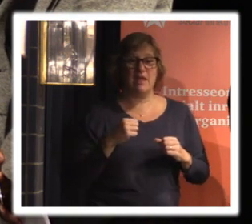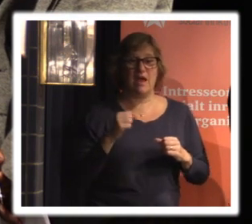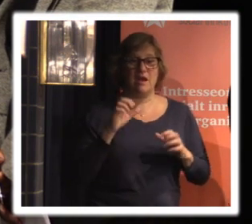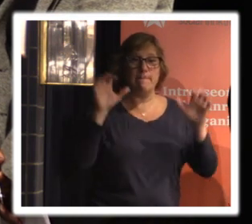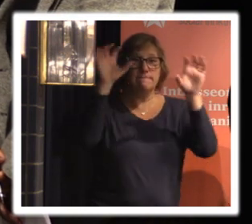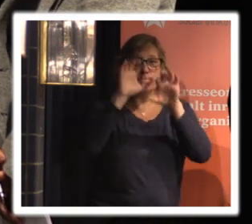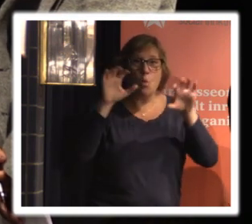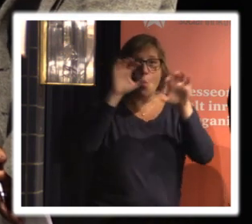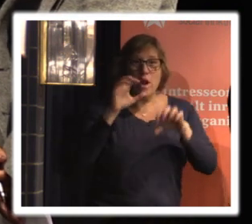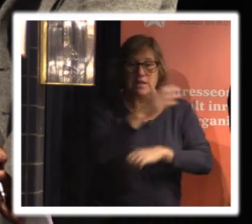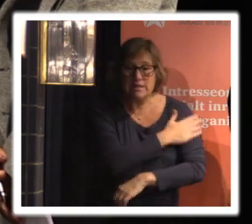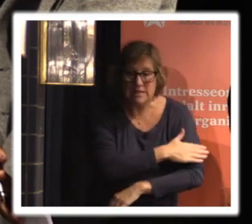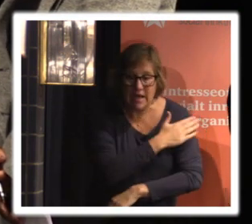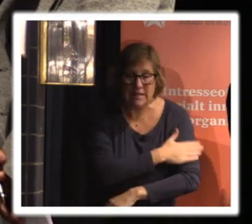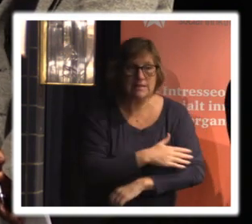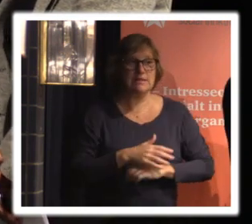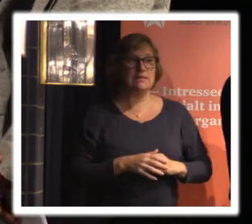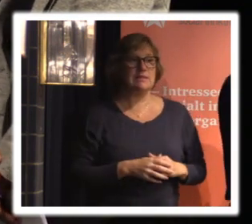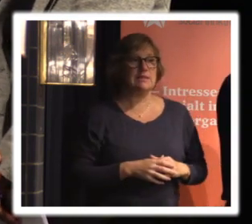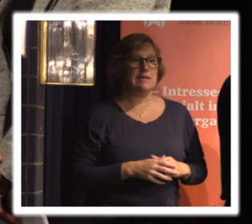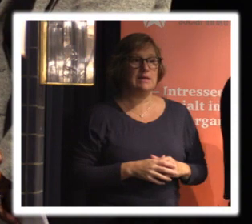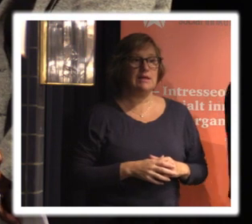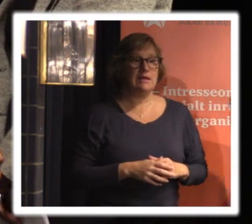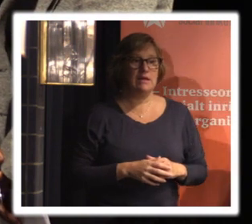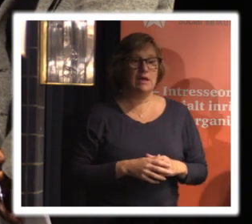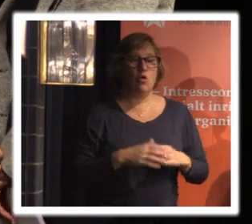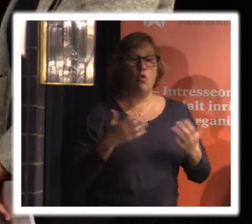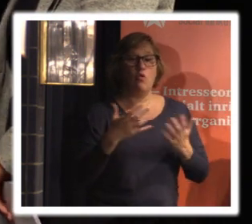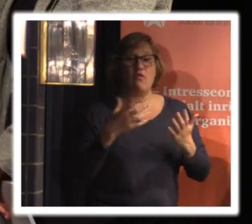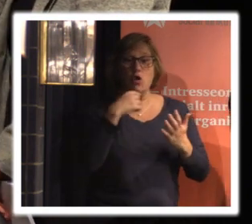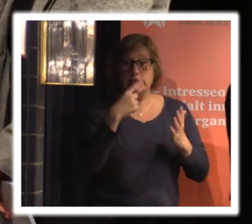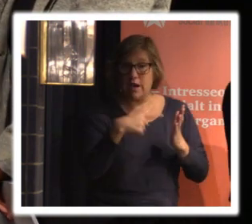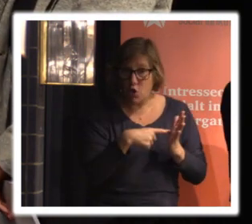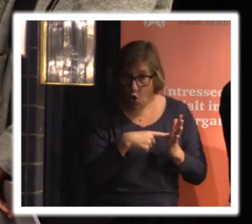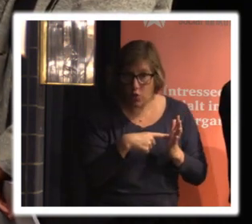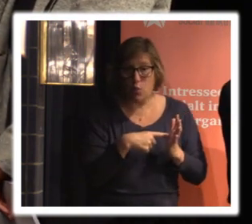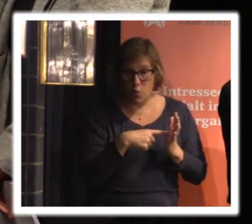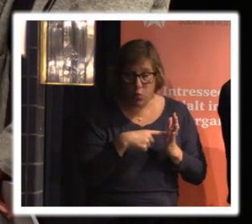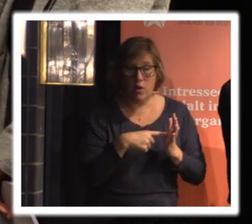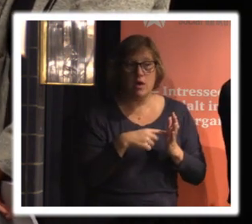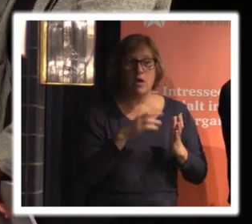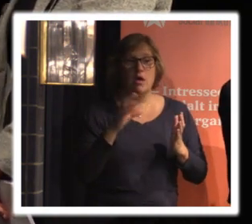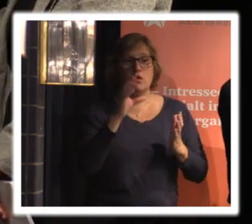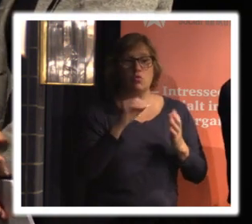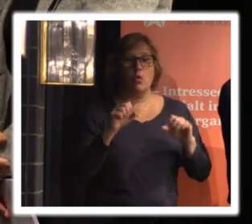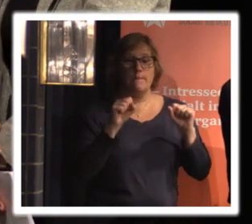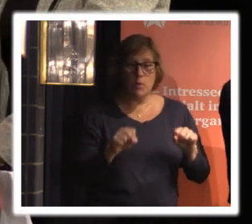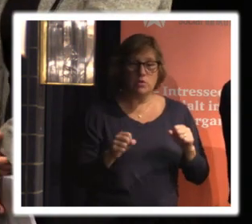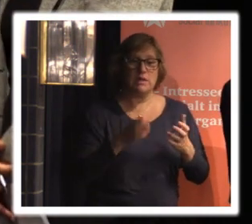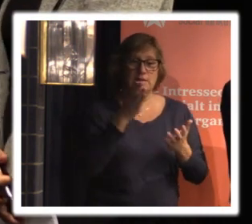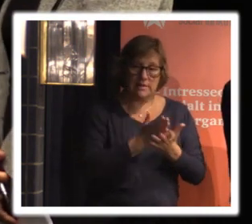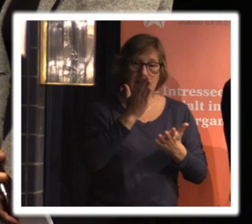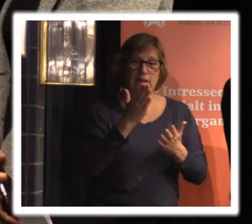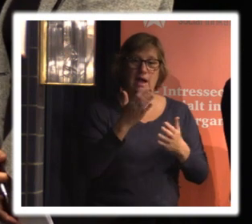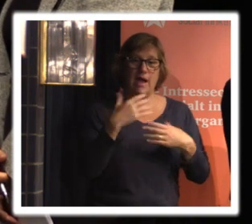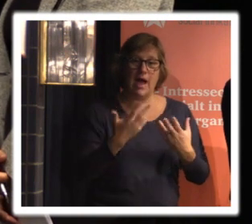molntjänst av något slag det som lagstiftningen säger då det är att man måste liksom säkerställa att